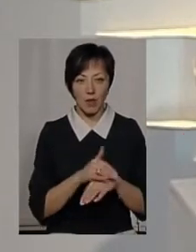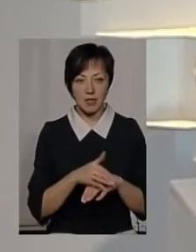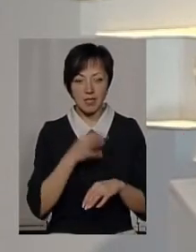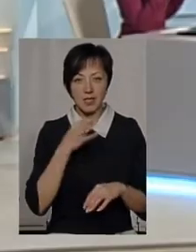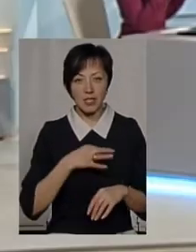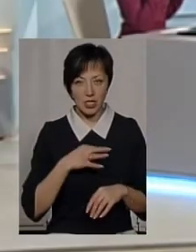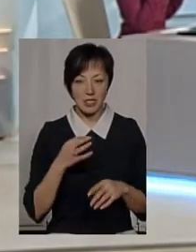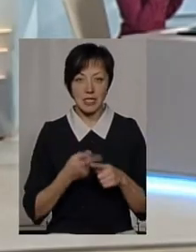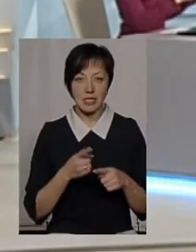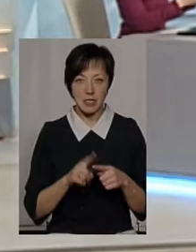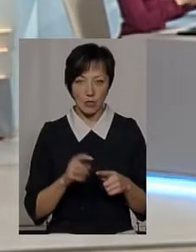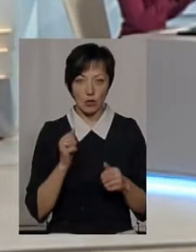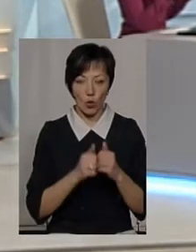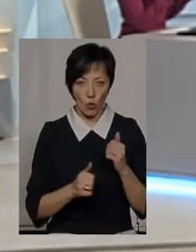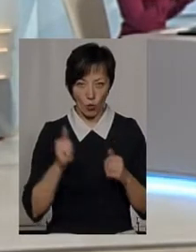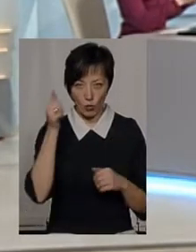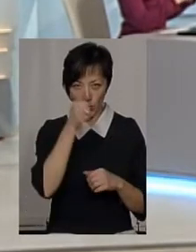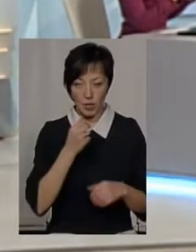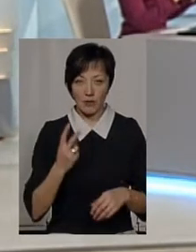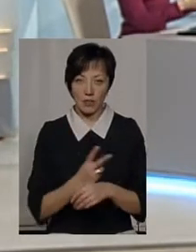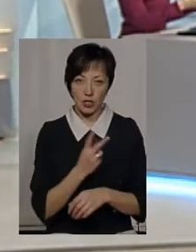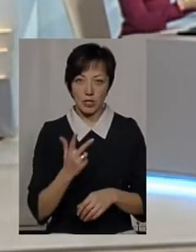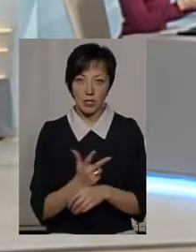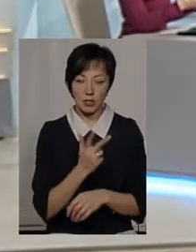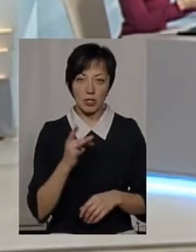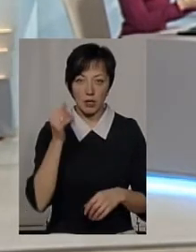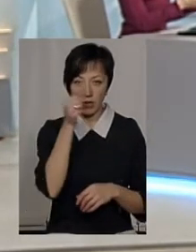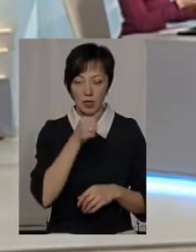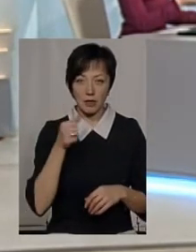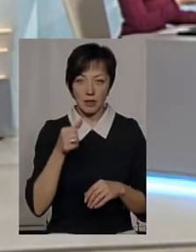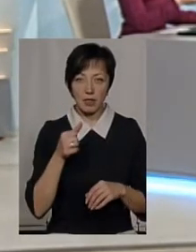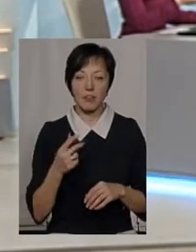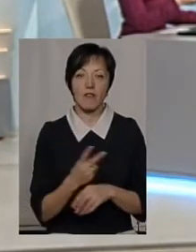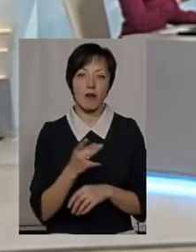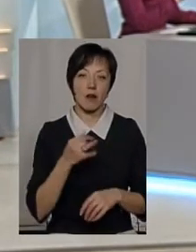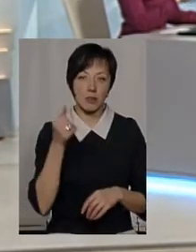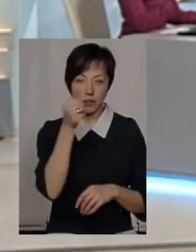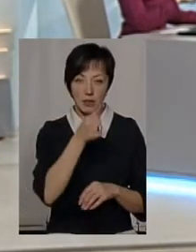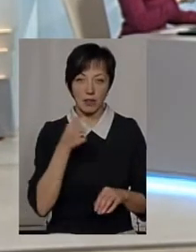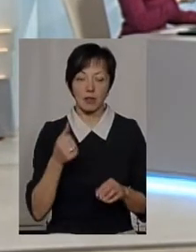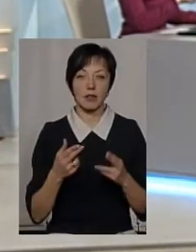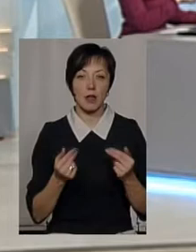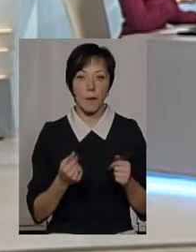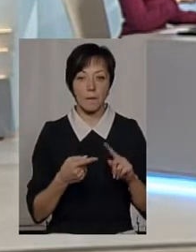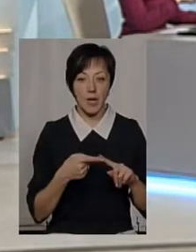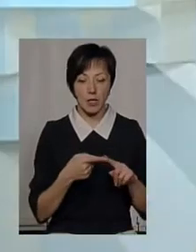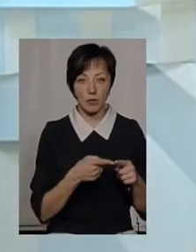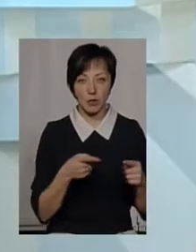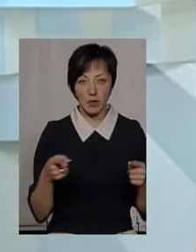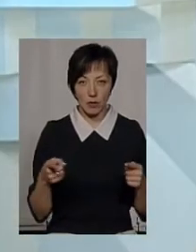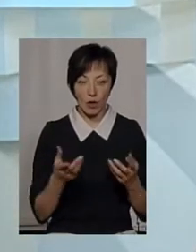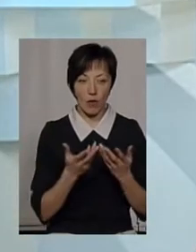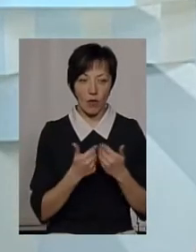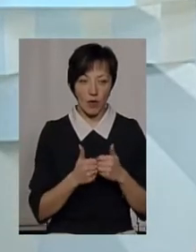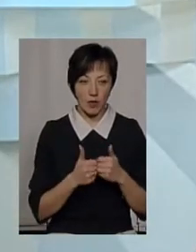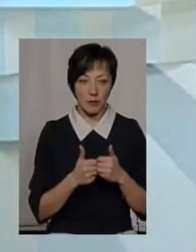ласка, скажіть, це щороку двічі чи тричі на рік відбувається? Щороку двічі на рік. Тому що перший період, ми